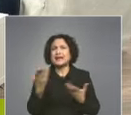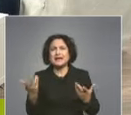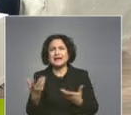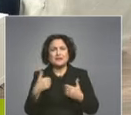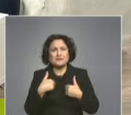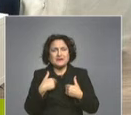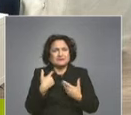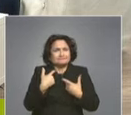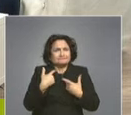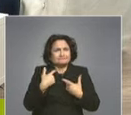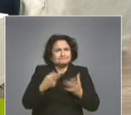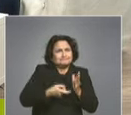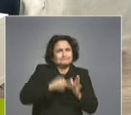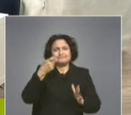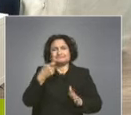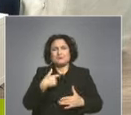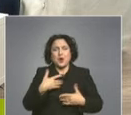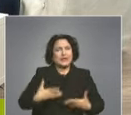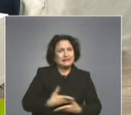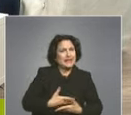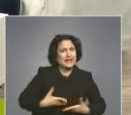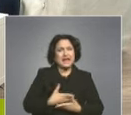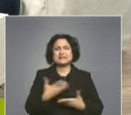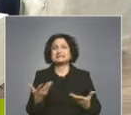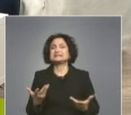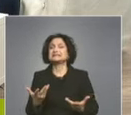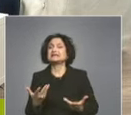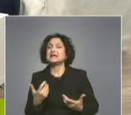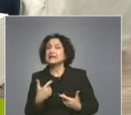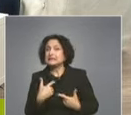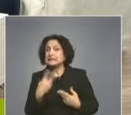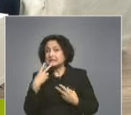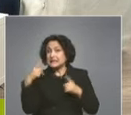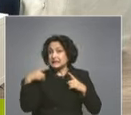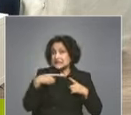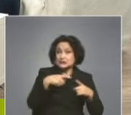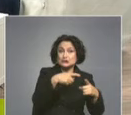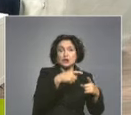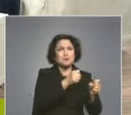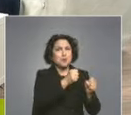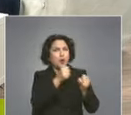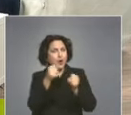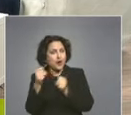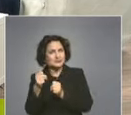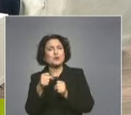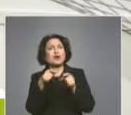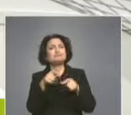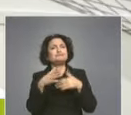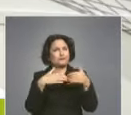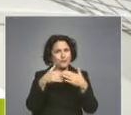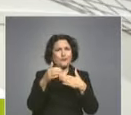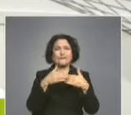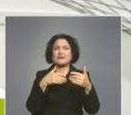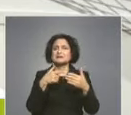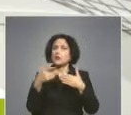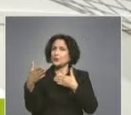интереса в мен. Може би потенели друга форма да се насочва на по-късна етап към тази професия. До мен пък много